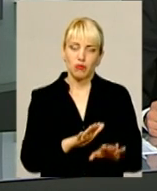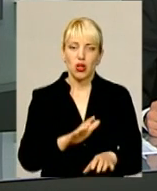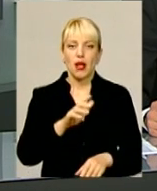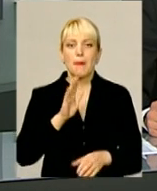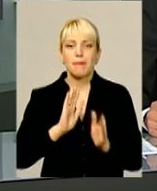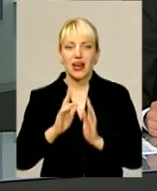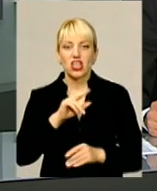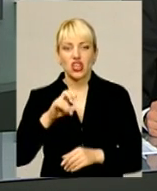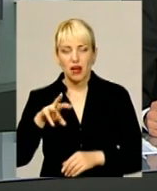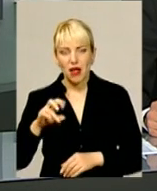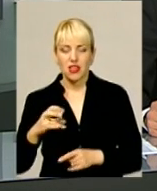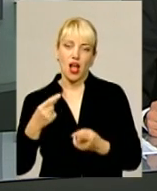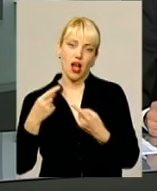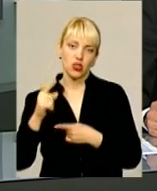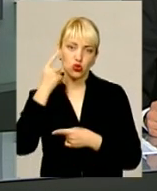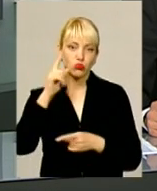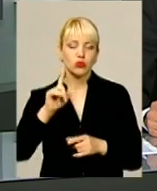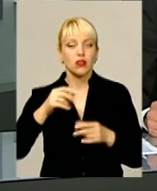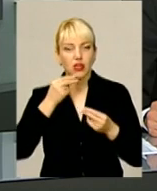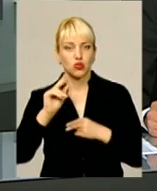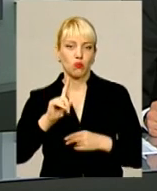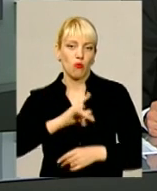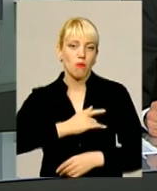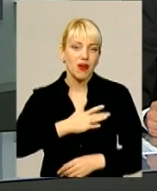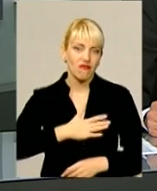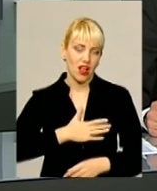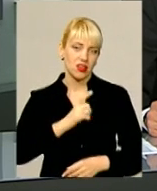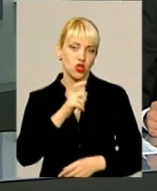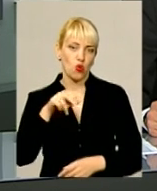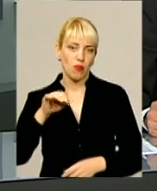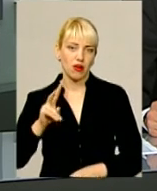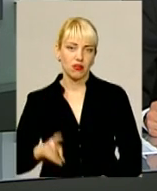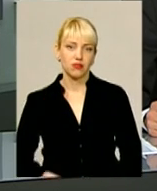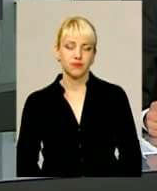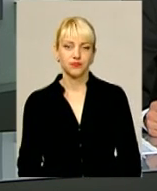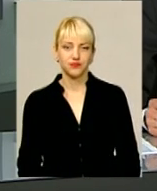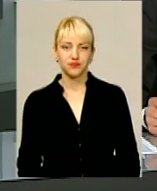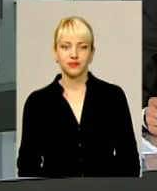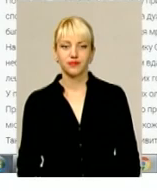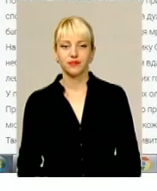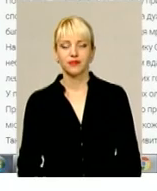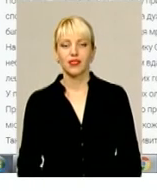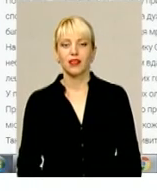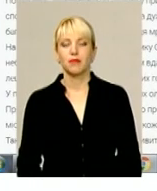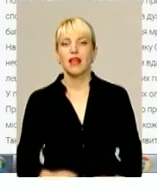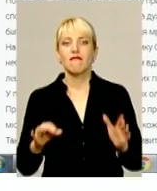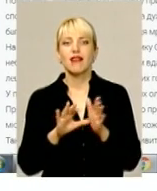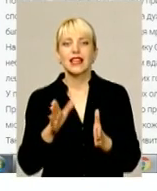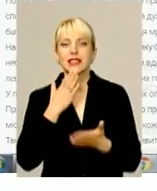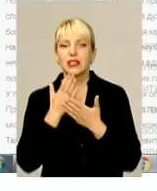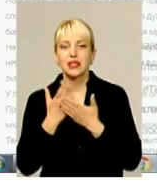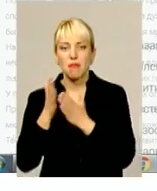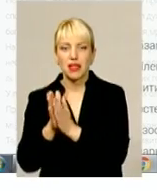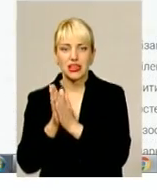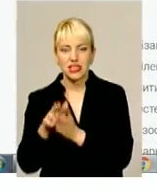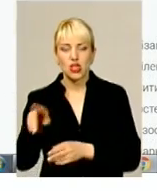Найкраще про тварин потребуються у приватному закладі. Тему досліджувала Анна Михайловська. В електронній петиції до